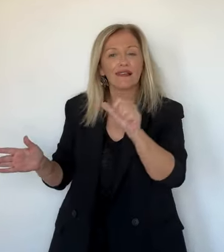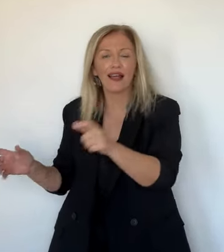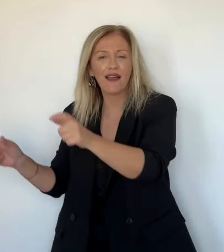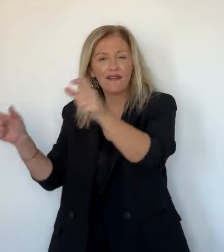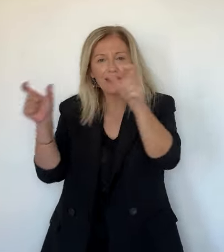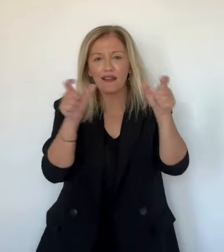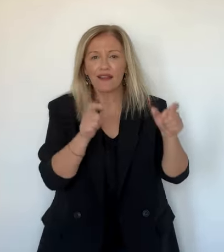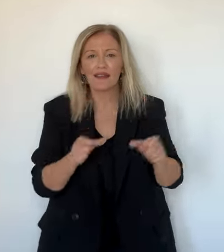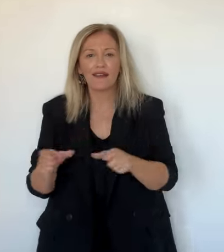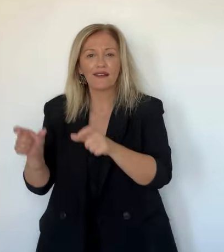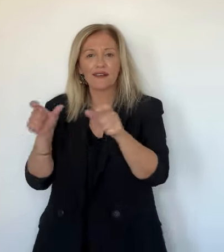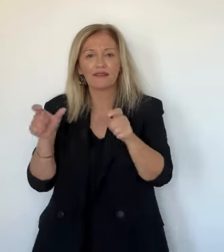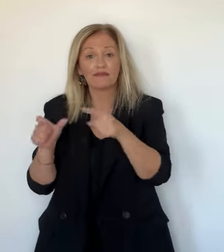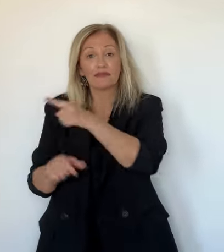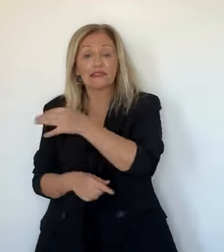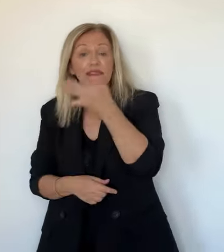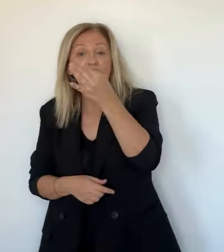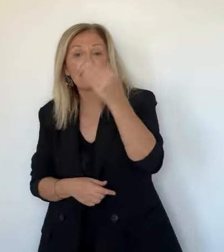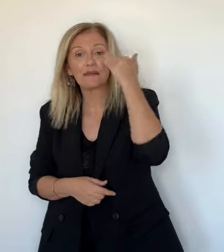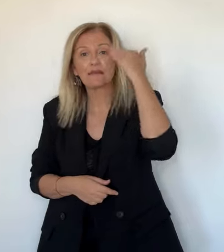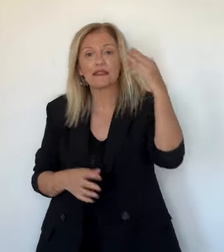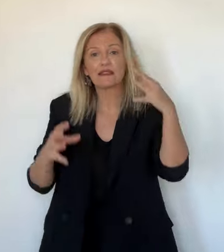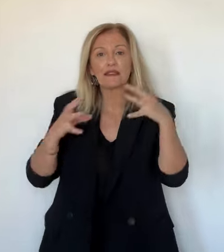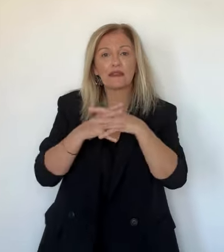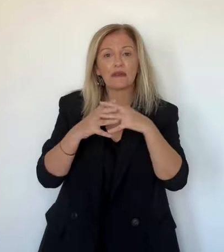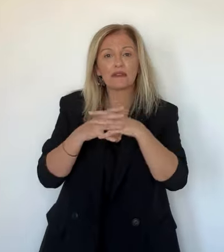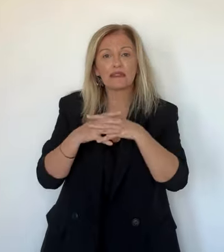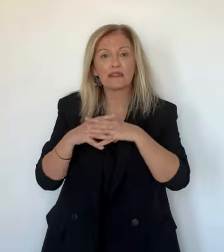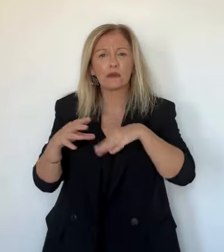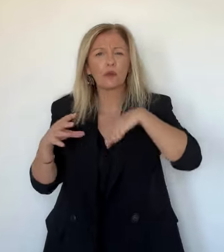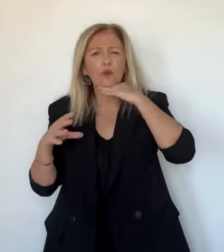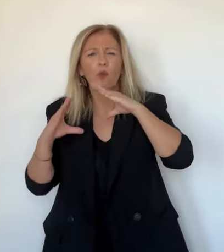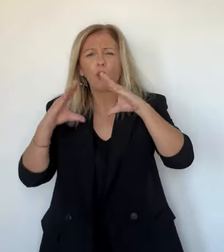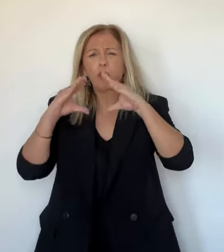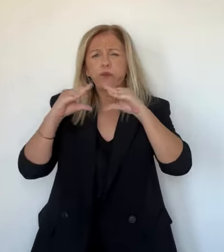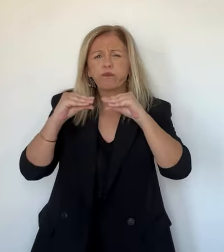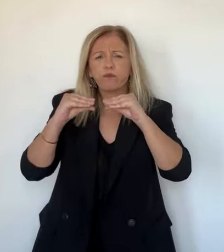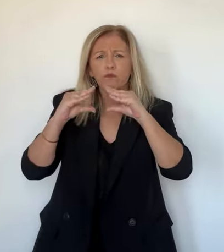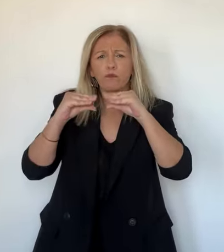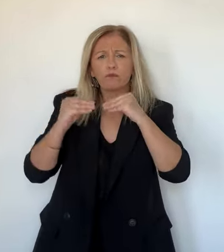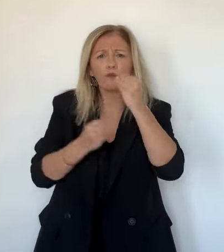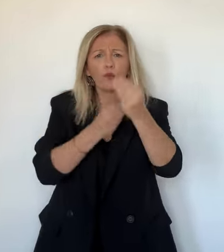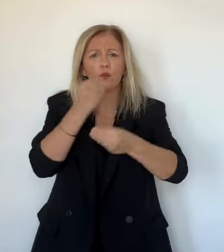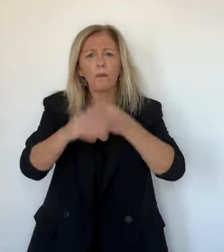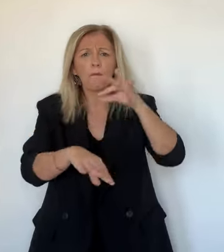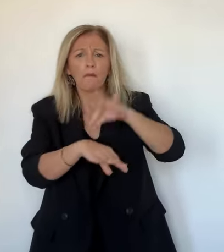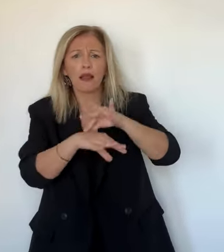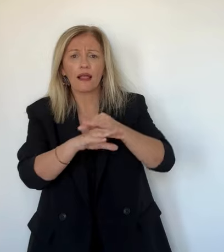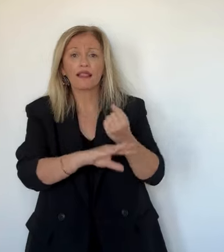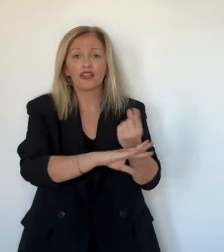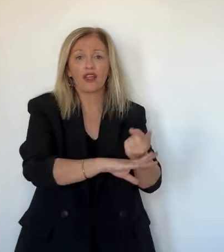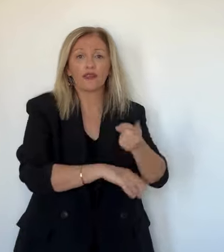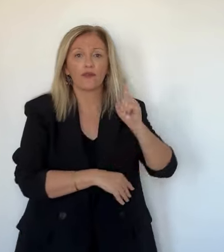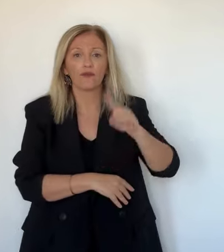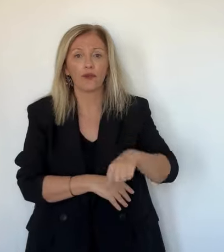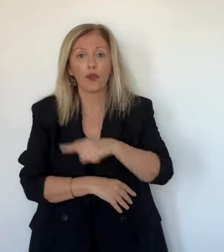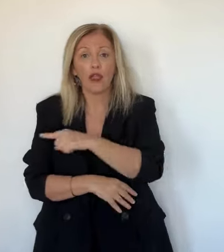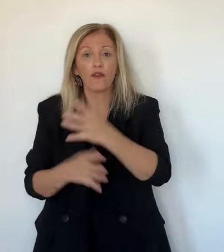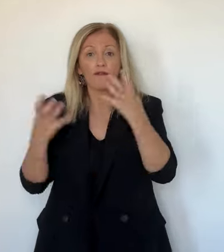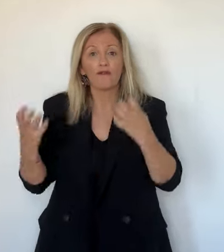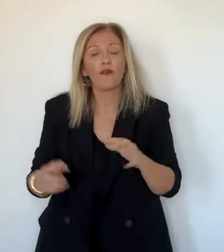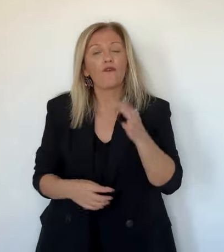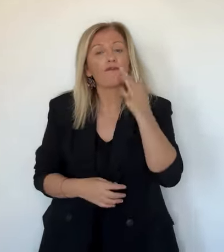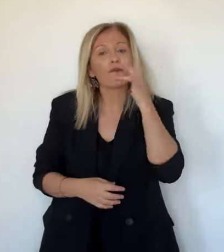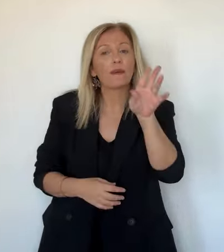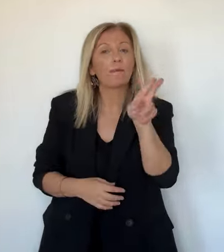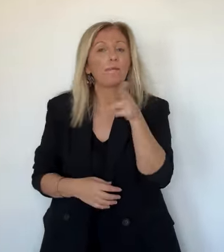-Djamark. C'est la tujette. Des fois, même quand elle est trop molle, il faut jeter. Ou si il la maladie, on ne prend